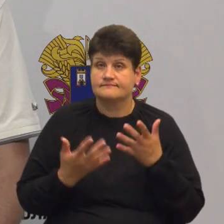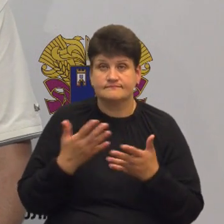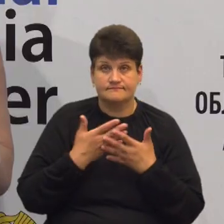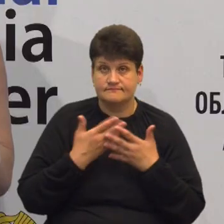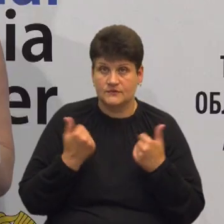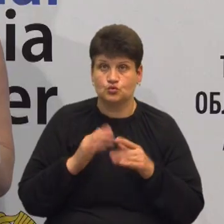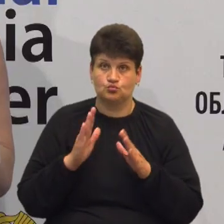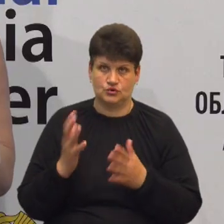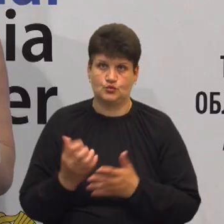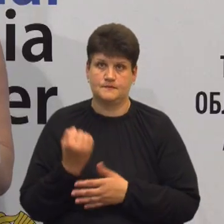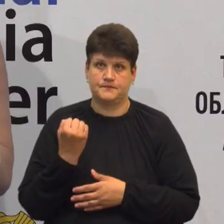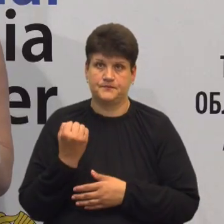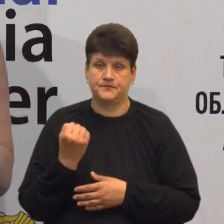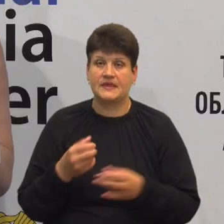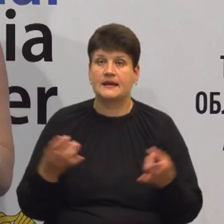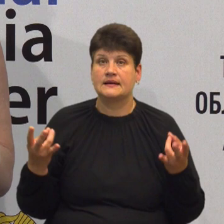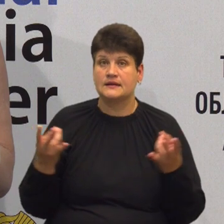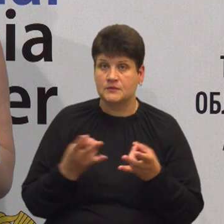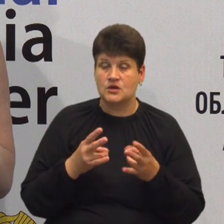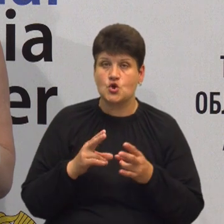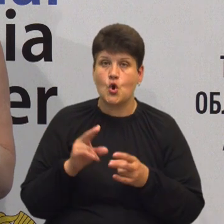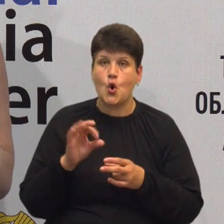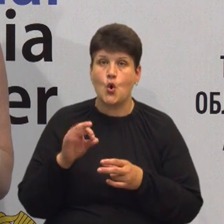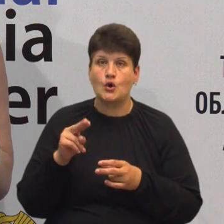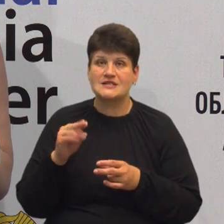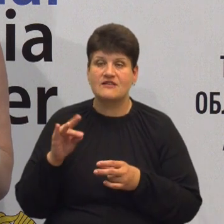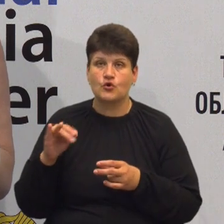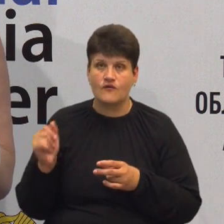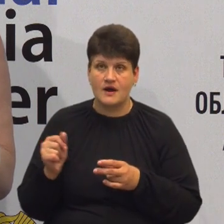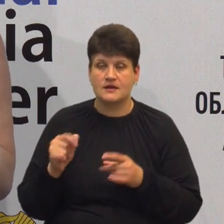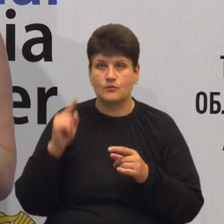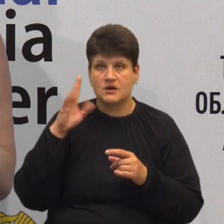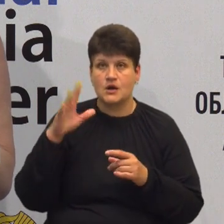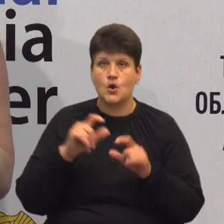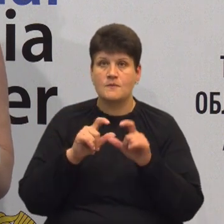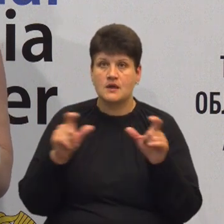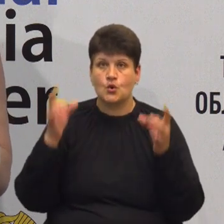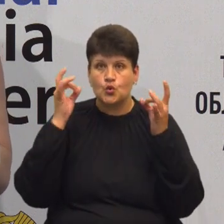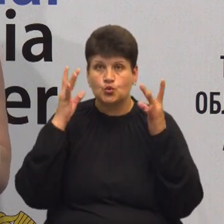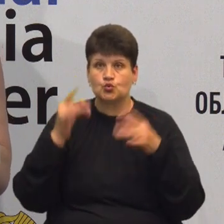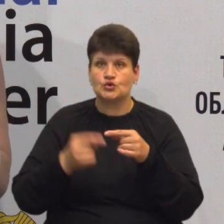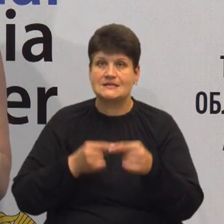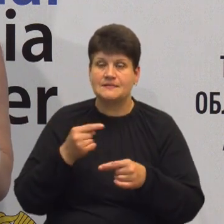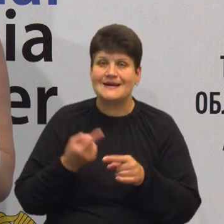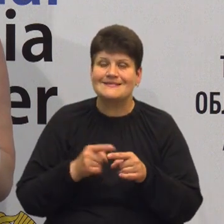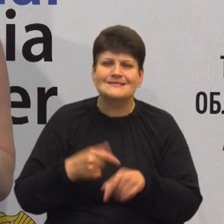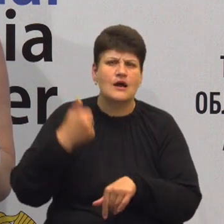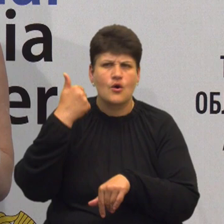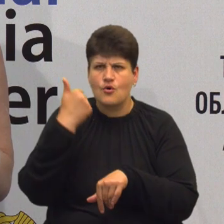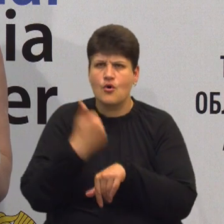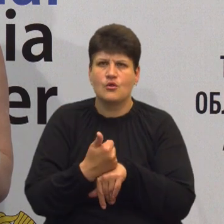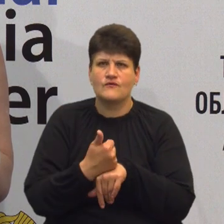Необхідність оцифрування та популяризації об'єктів культурної спадщини – це одне з головних